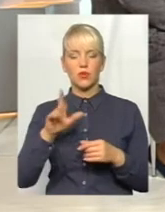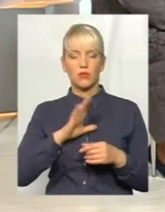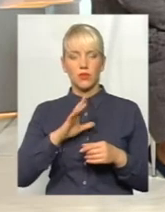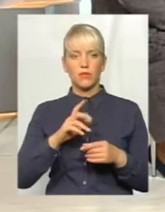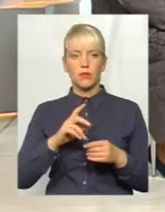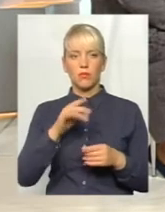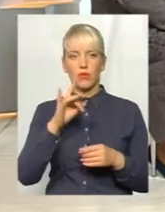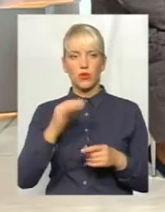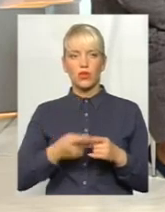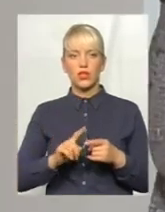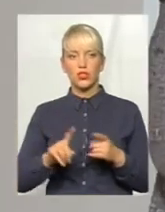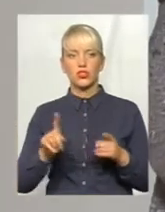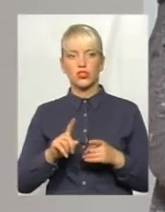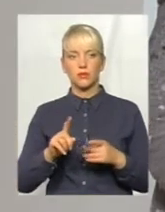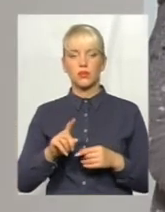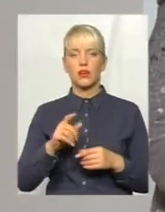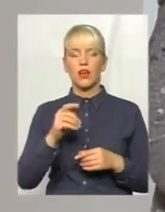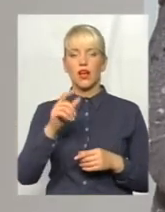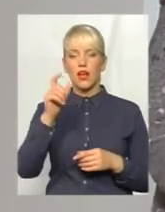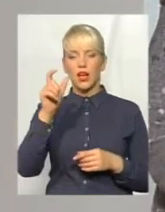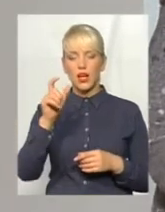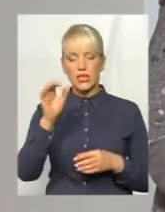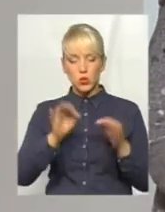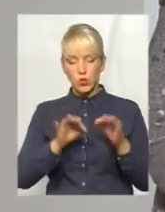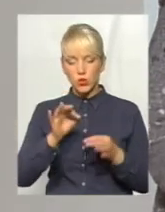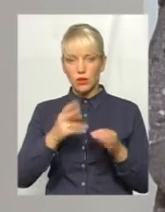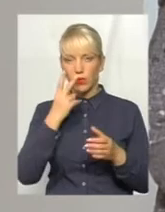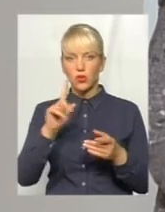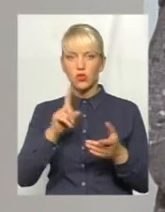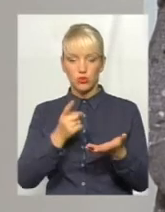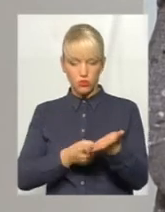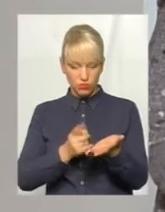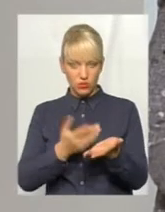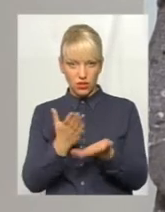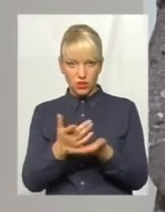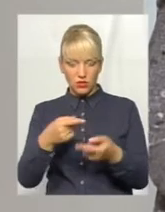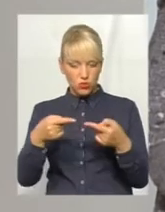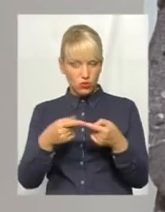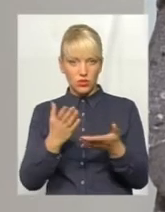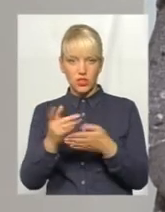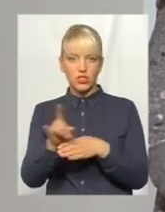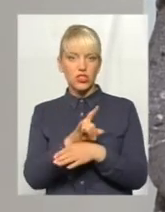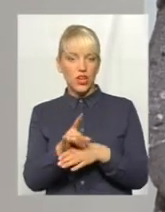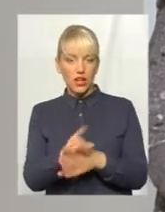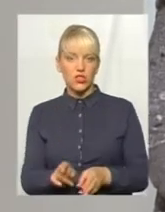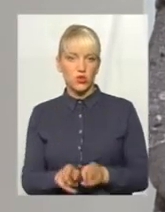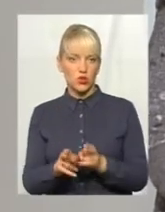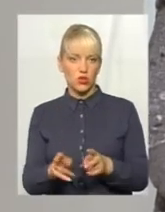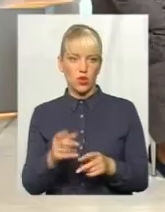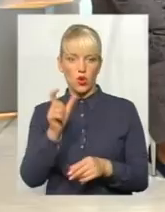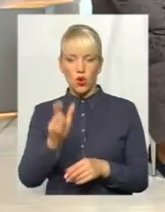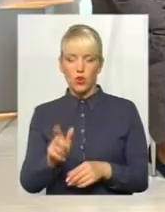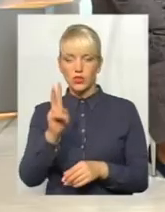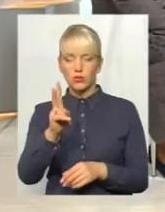щоб вона побачила, що в міліція вже довела шахрайський злочин осіб, які користувалися